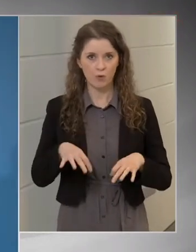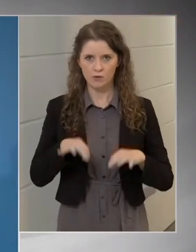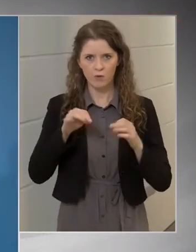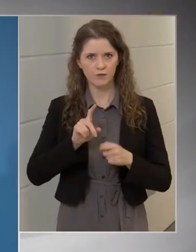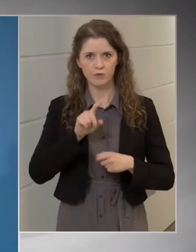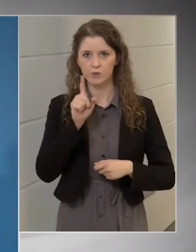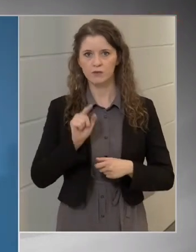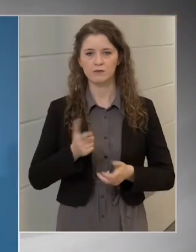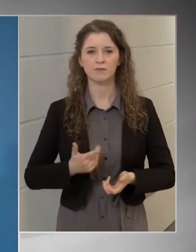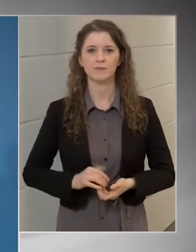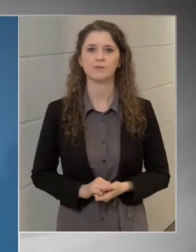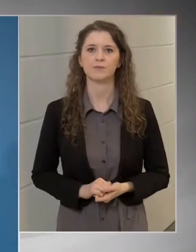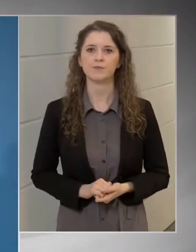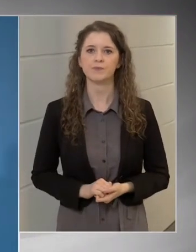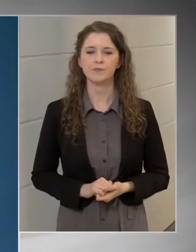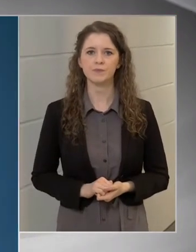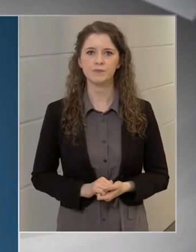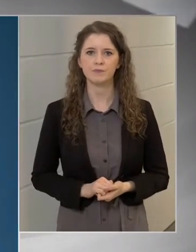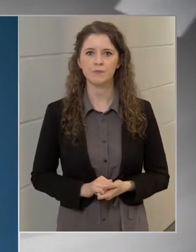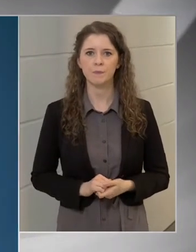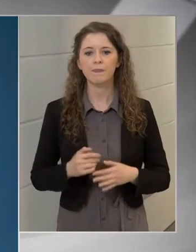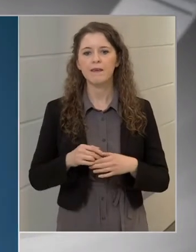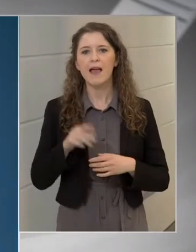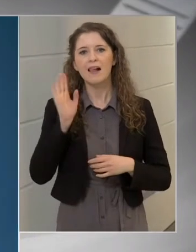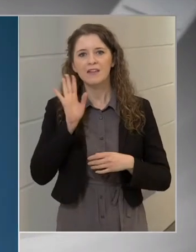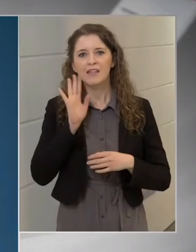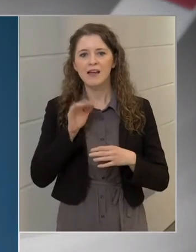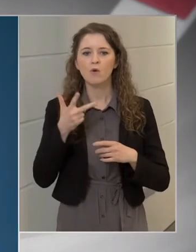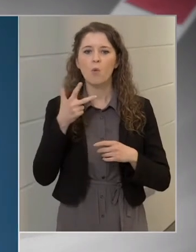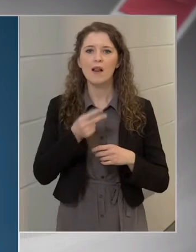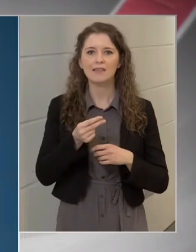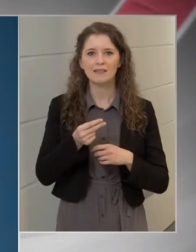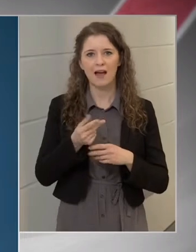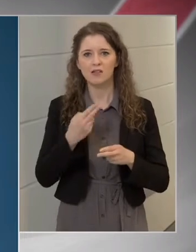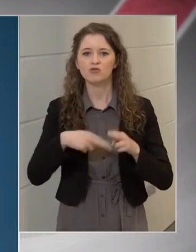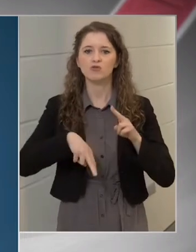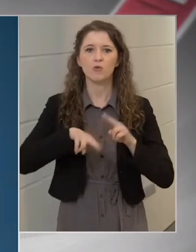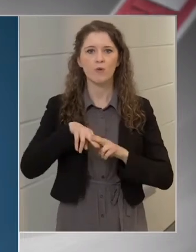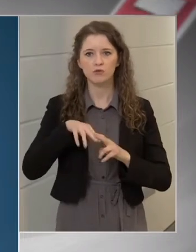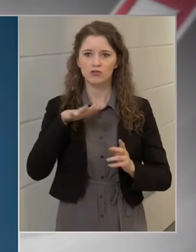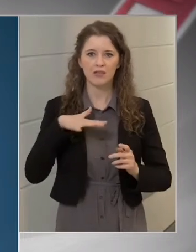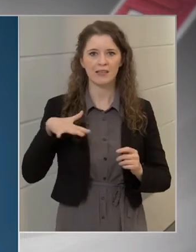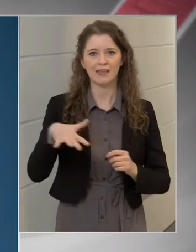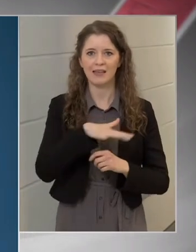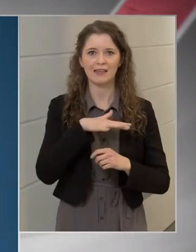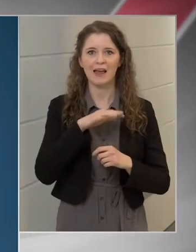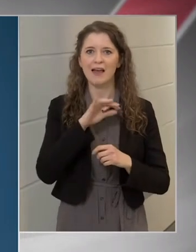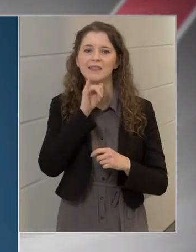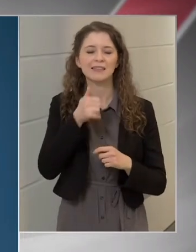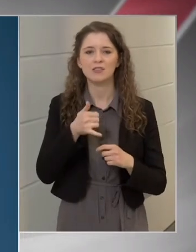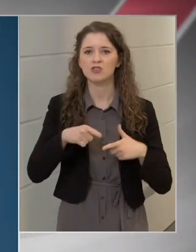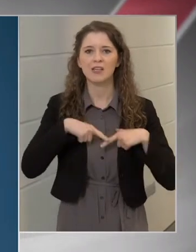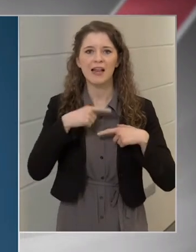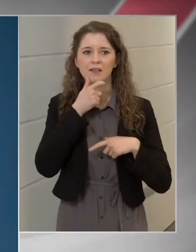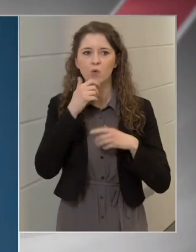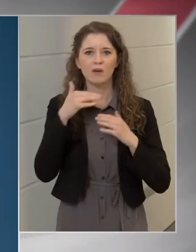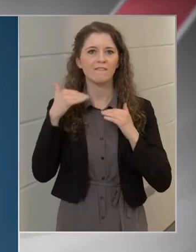Elvileg az oltások többségének nincsen életkori felső határa.